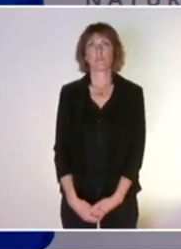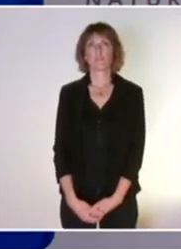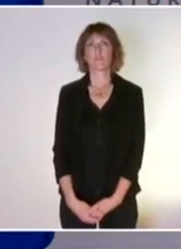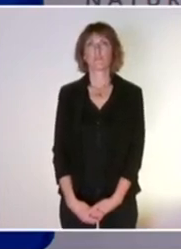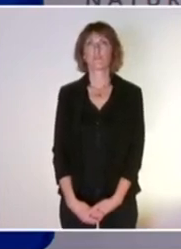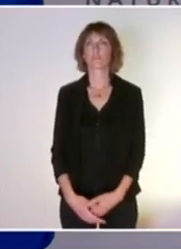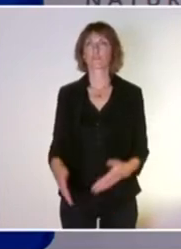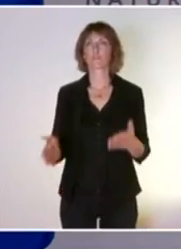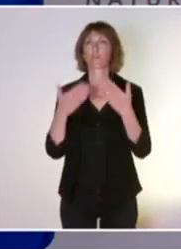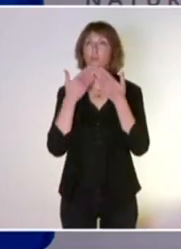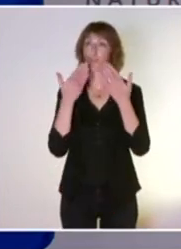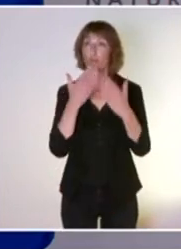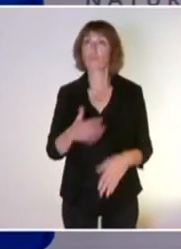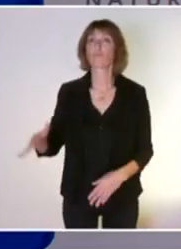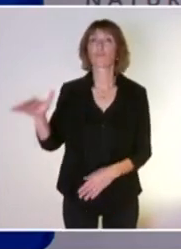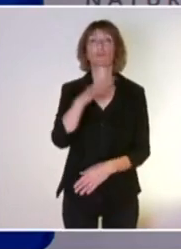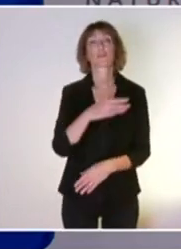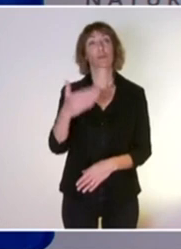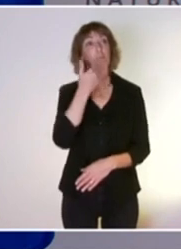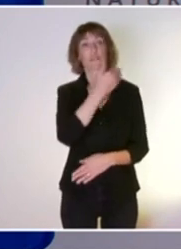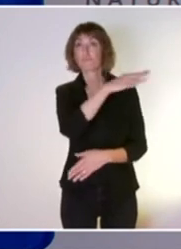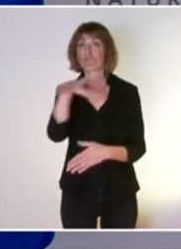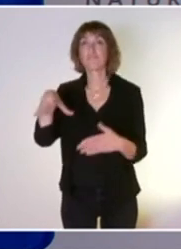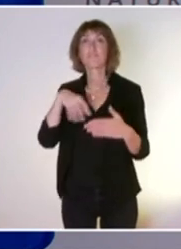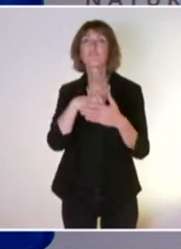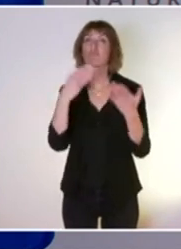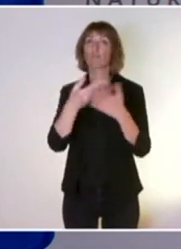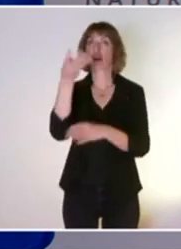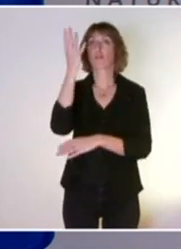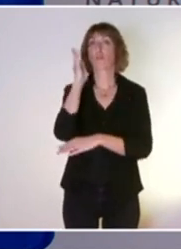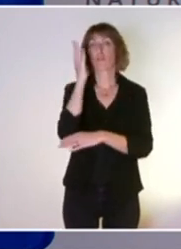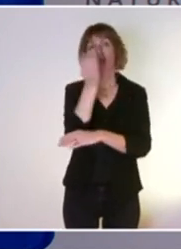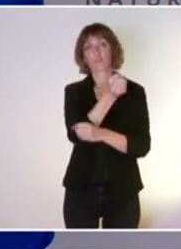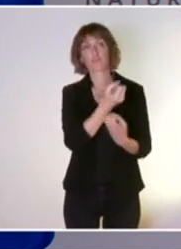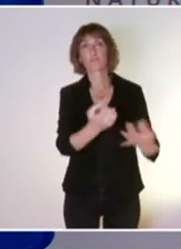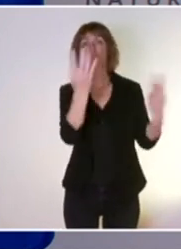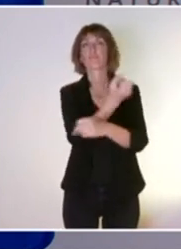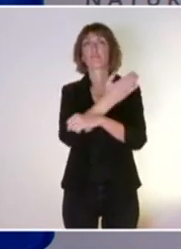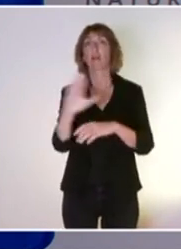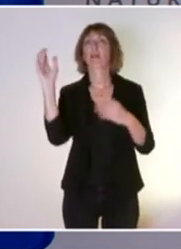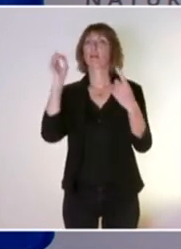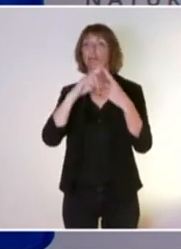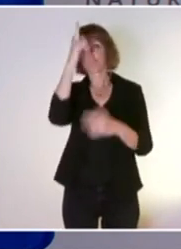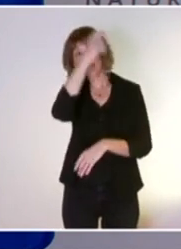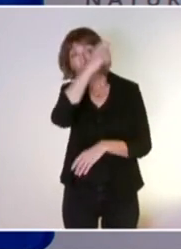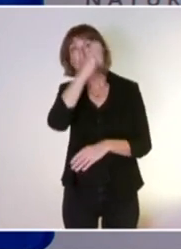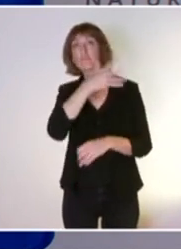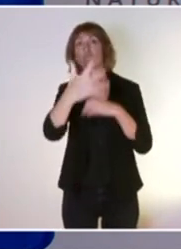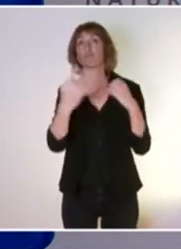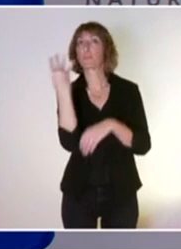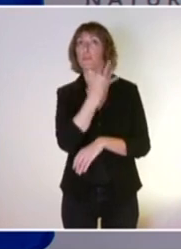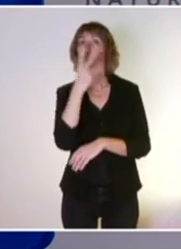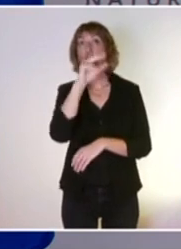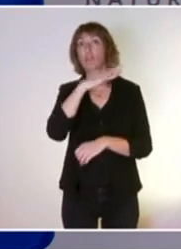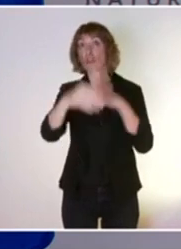Bonjour à tous et merci de nous rejoindre pour cette conférence de presse sur la célébration des 30 ans du réseau de Natura